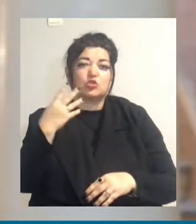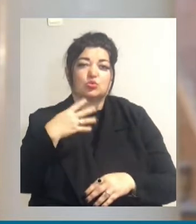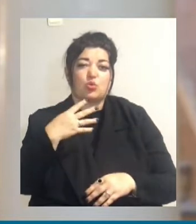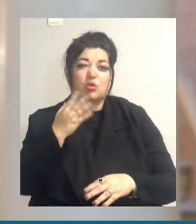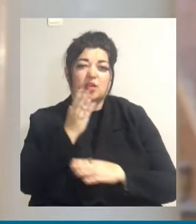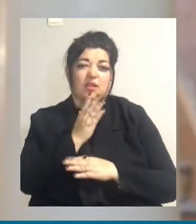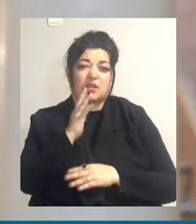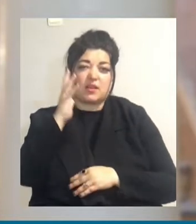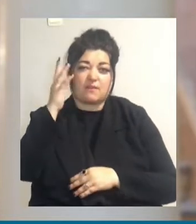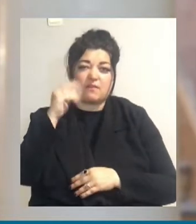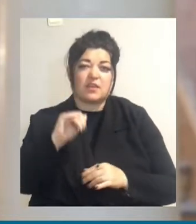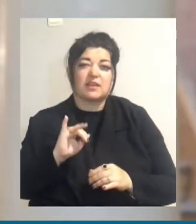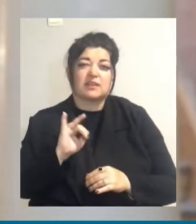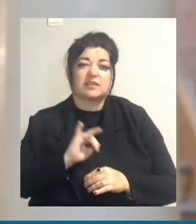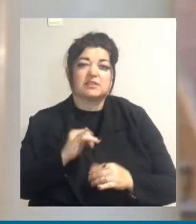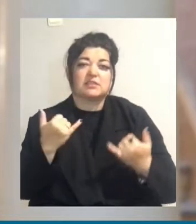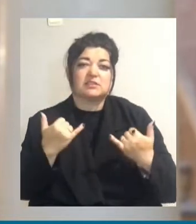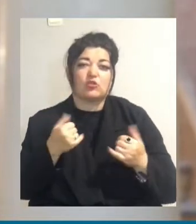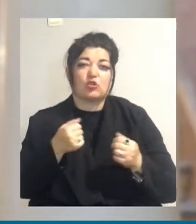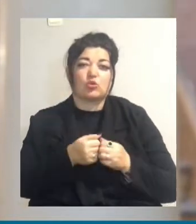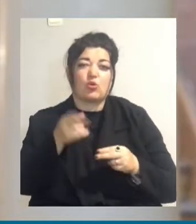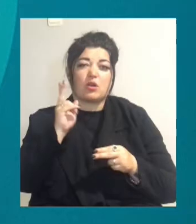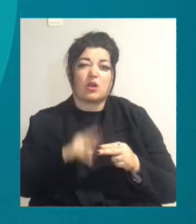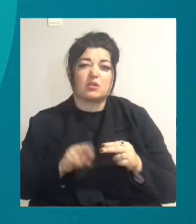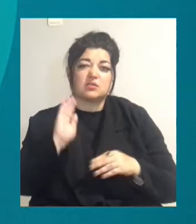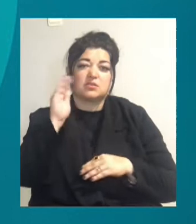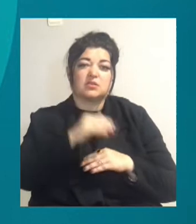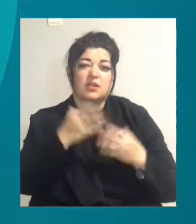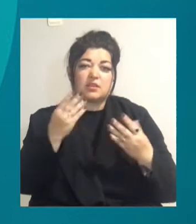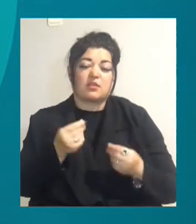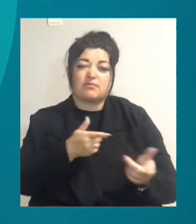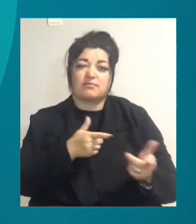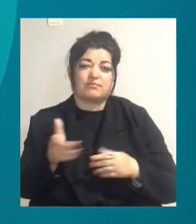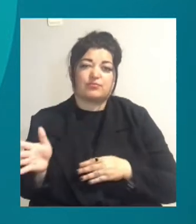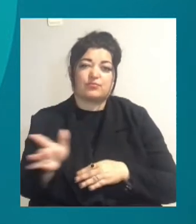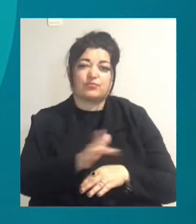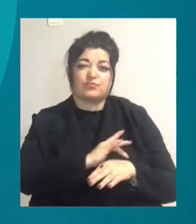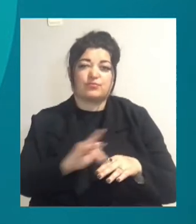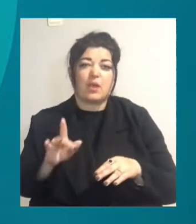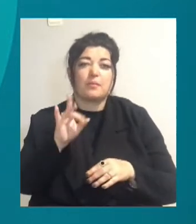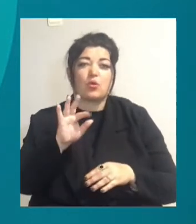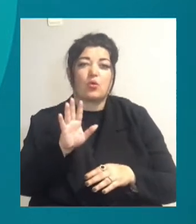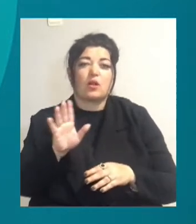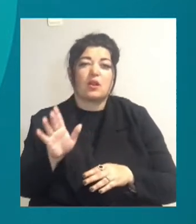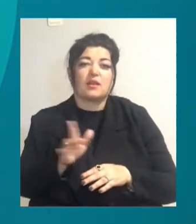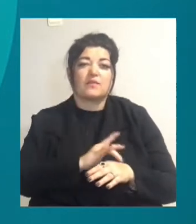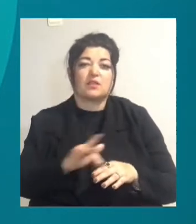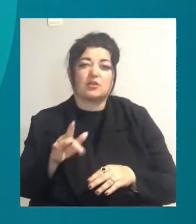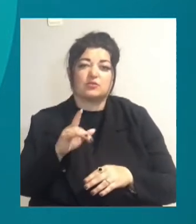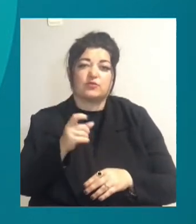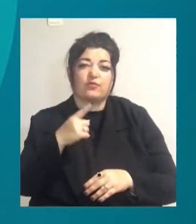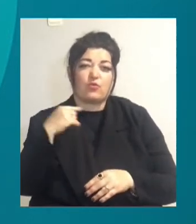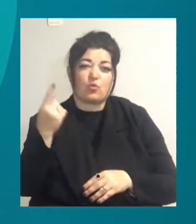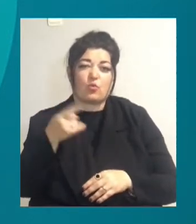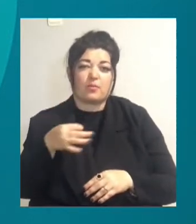until the end of we also have to deal with them. Про ліквідацію наслідків негоди в області журналістам